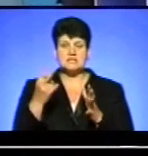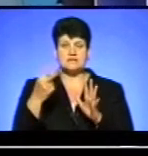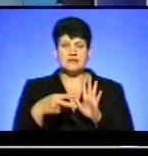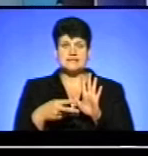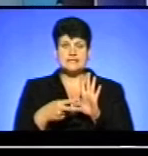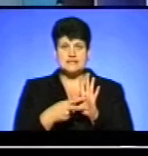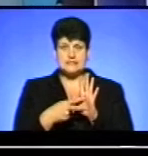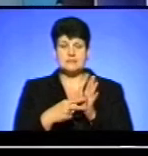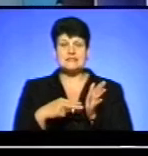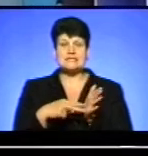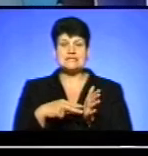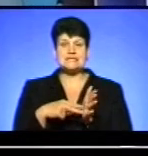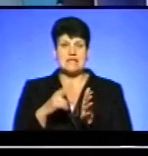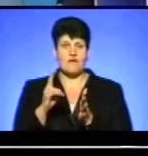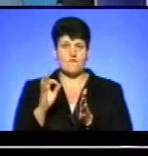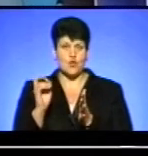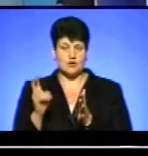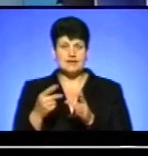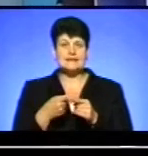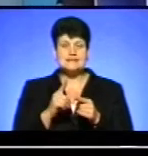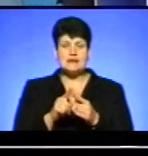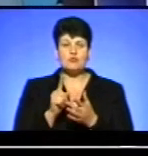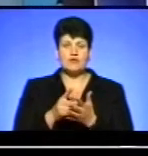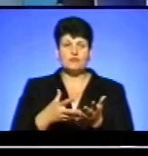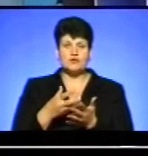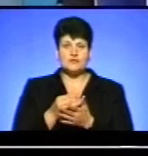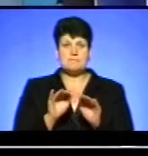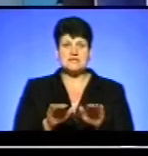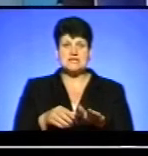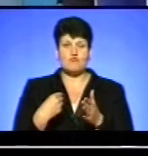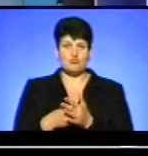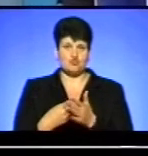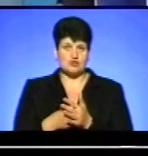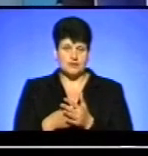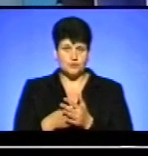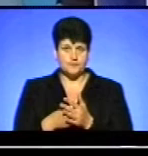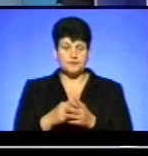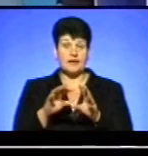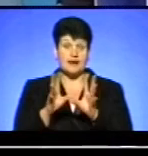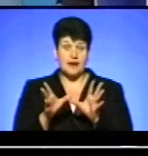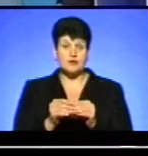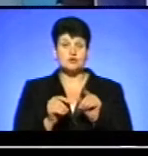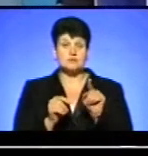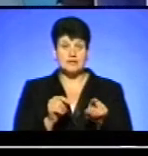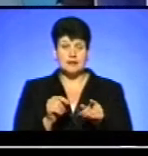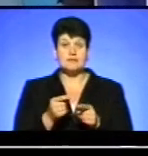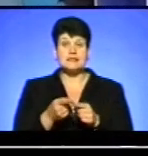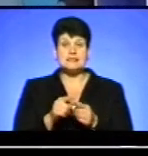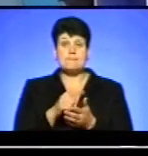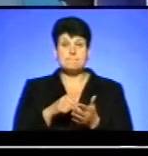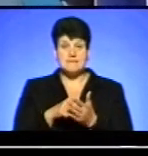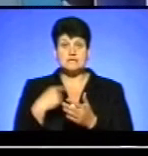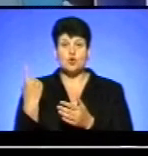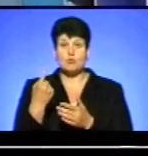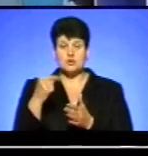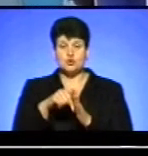ставок, власне це повинно фінансуватися з місцевого бюджету. Разом з тим, це є місто обласного значення